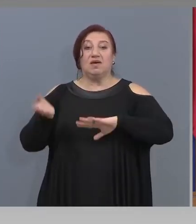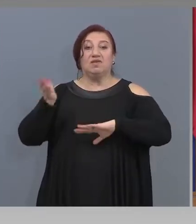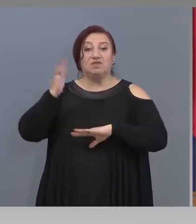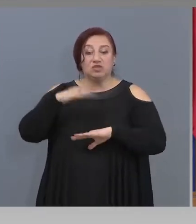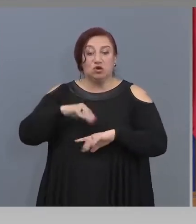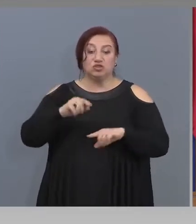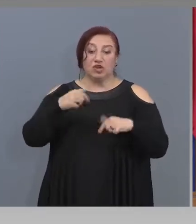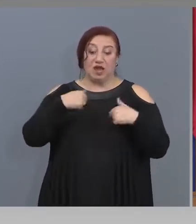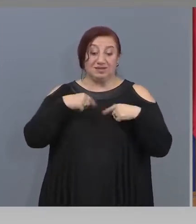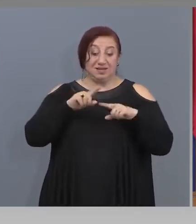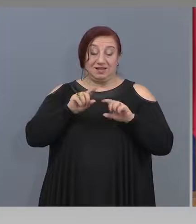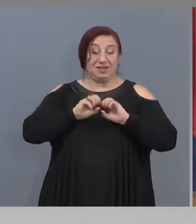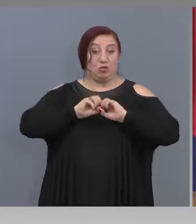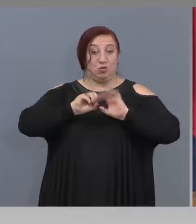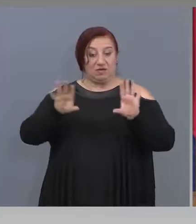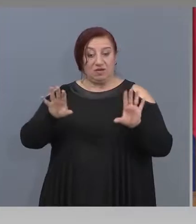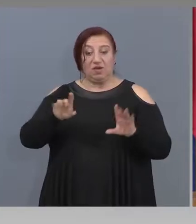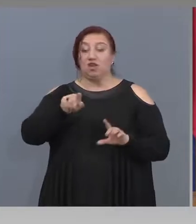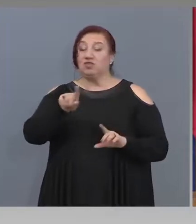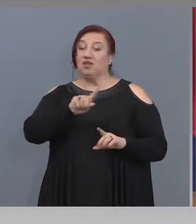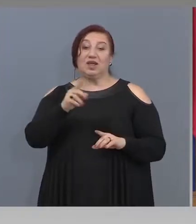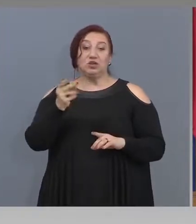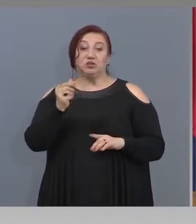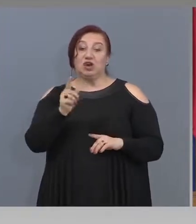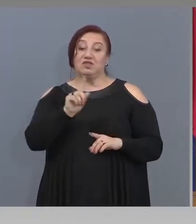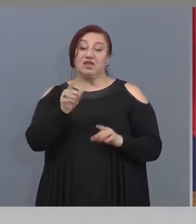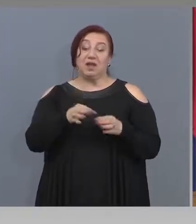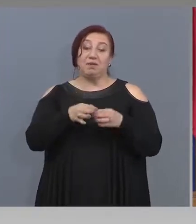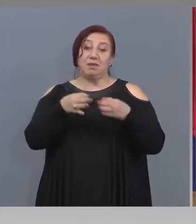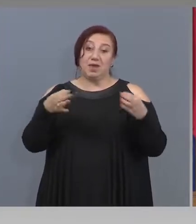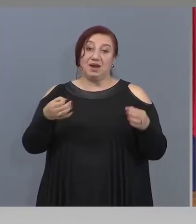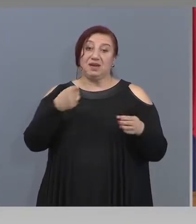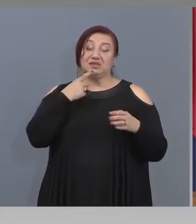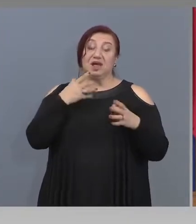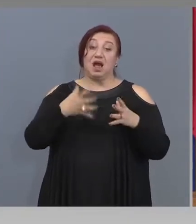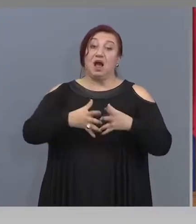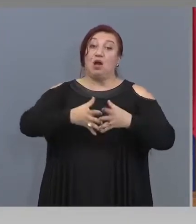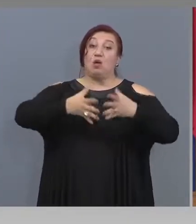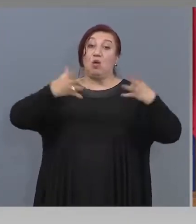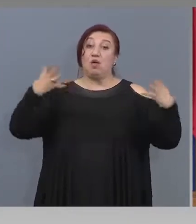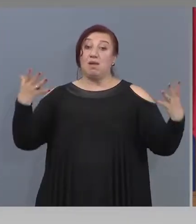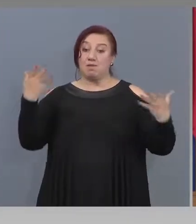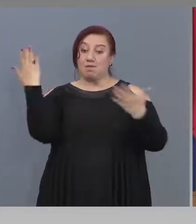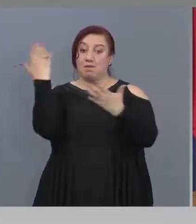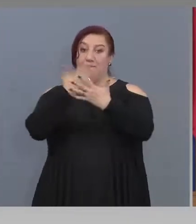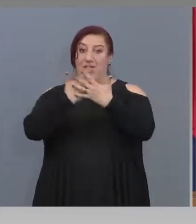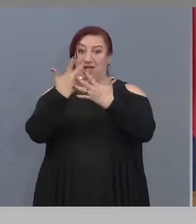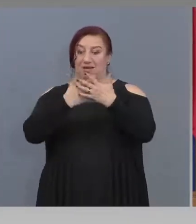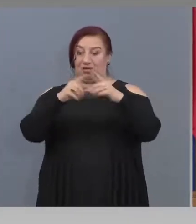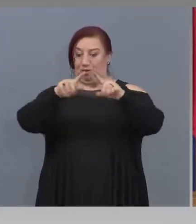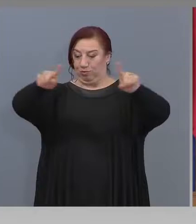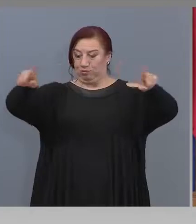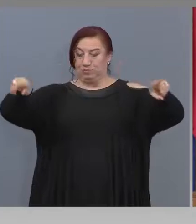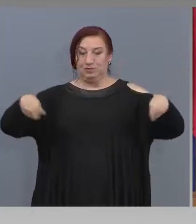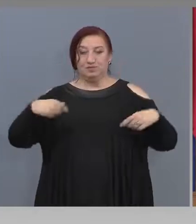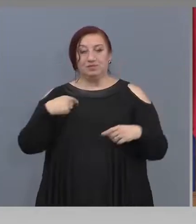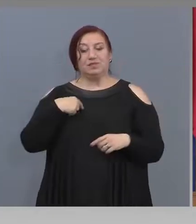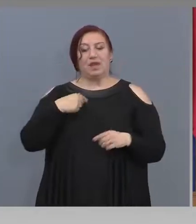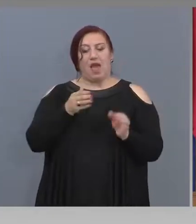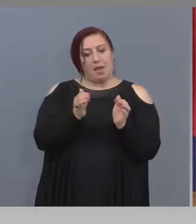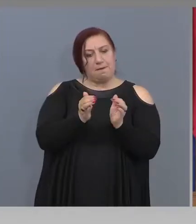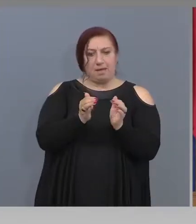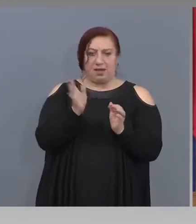че ня обявявам, не значи, че няма мярка за големите киносалони. Казах, авторските малките кина на Прес фонд култура ще бъдат